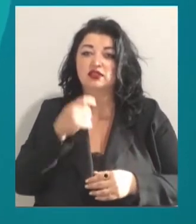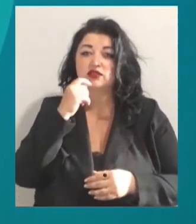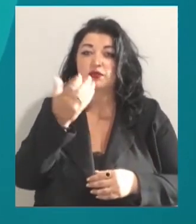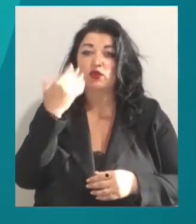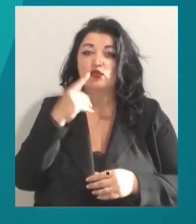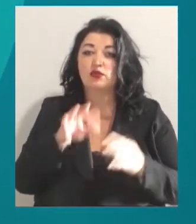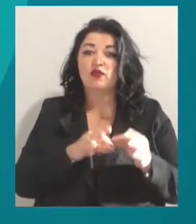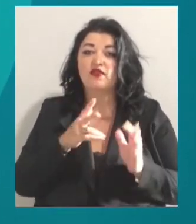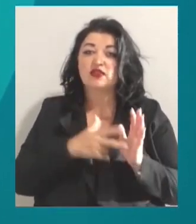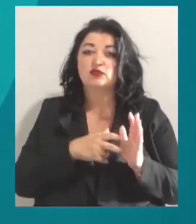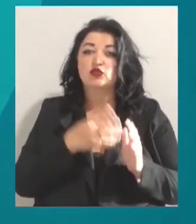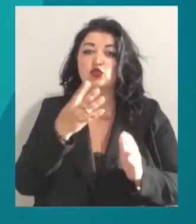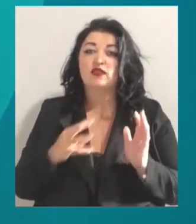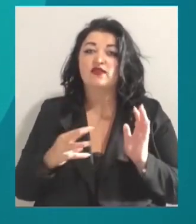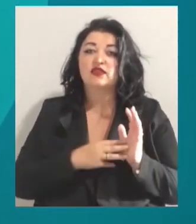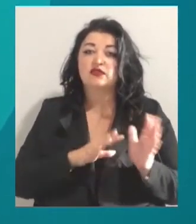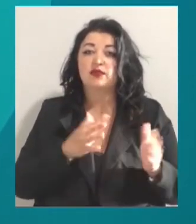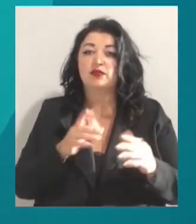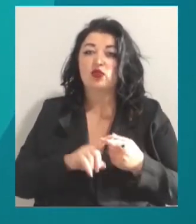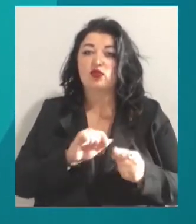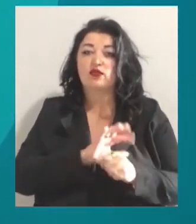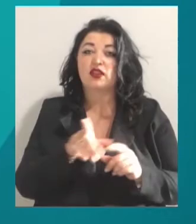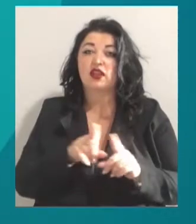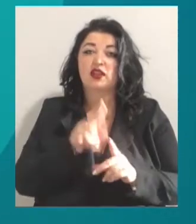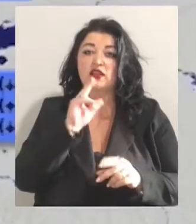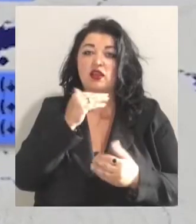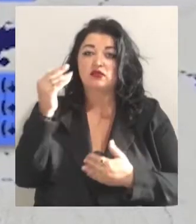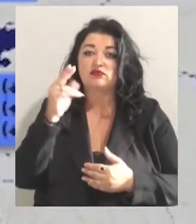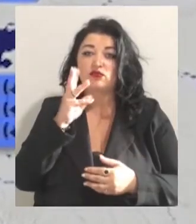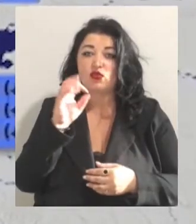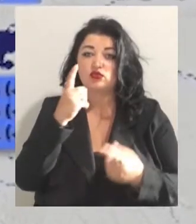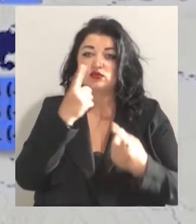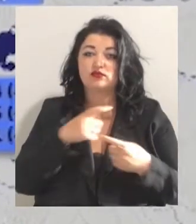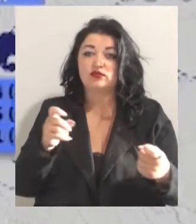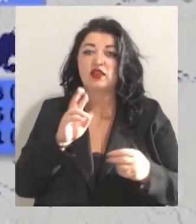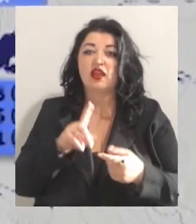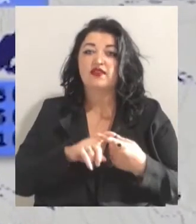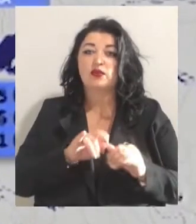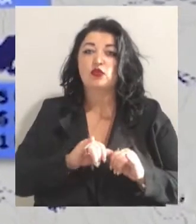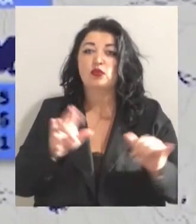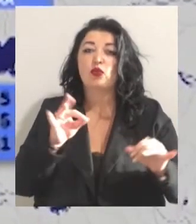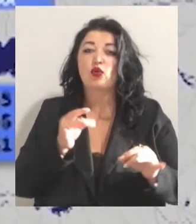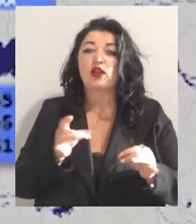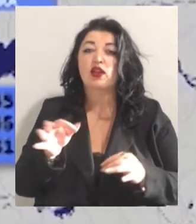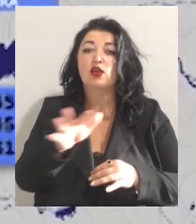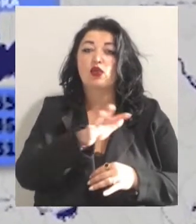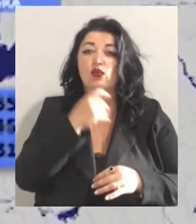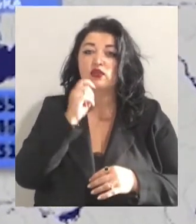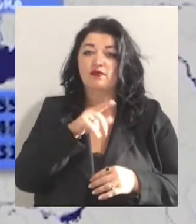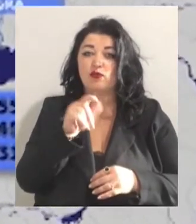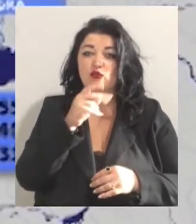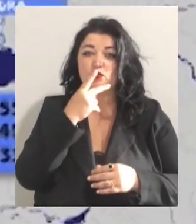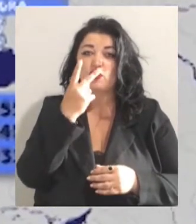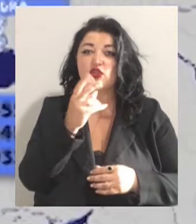848 випадків коронавірусу. Такі дані лабораторного центру МОЗ. Як інфекція поширюється по регіонах, ви можете побачити на